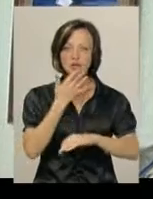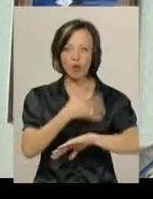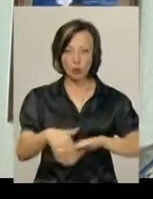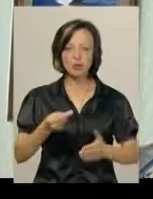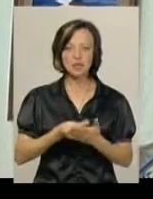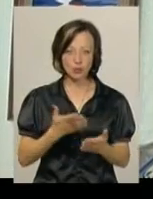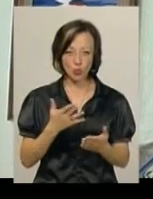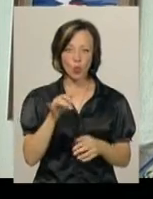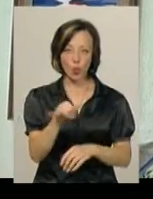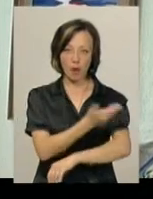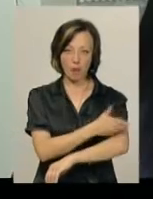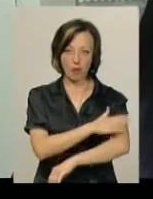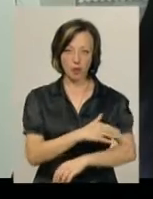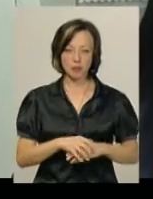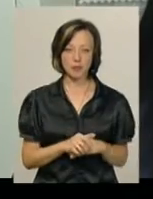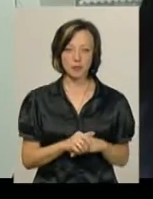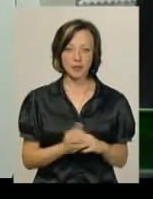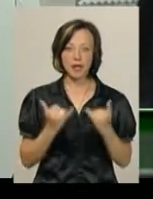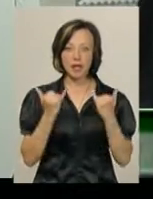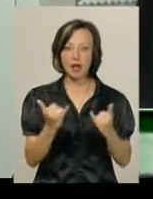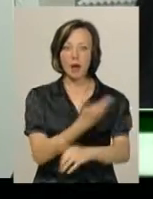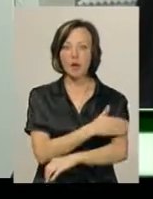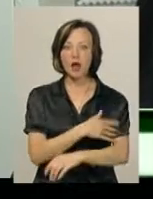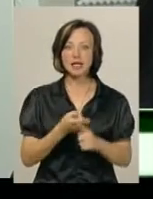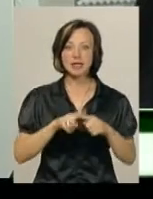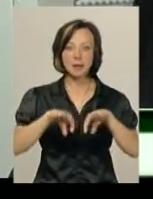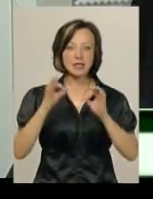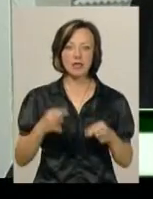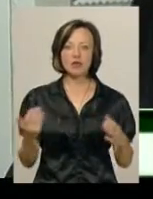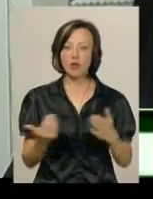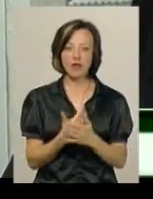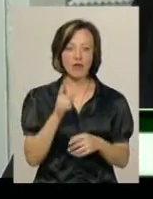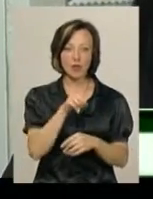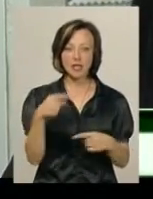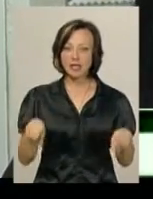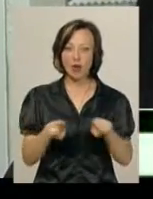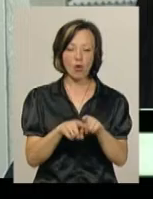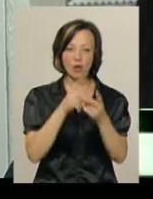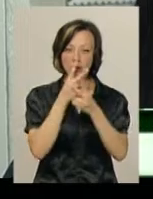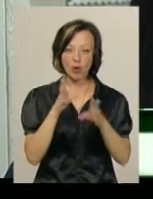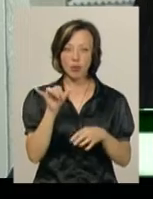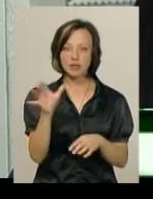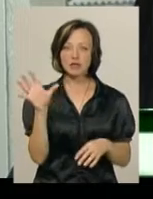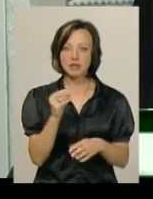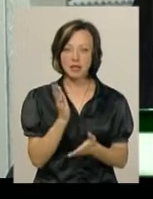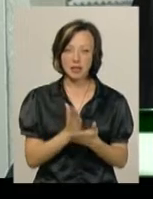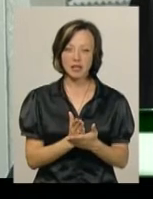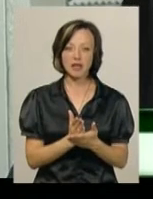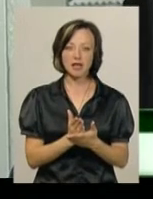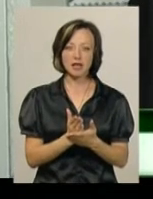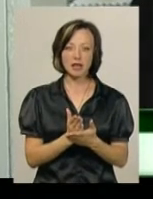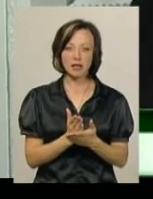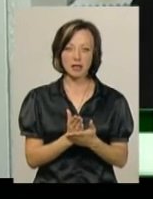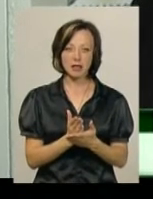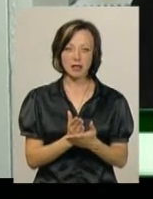цінують. Зокрема, у Польщі. Для поляків це мистецтво нове, вони такого не бачили, якщо чесно. У них є все, і валяння вовни привозили,